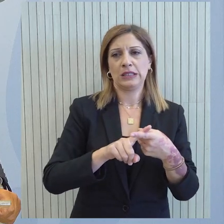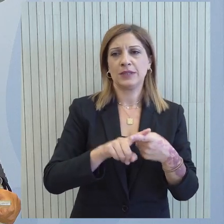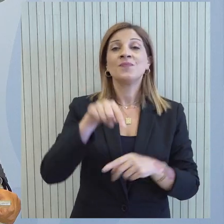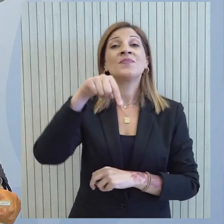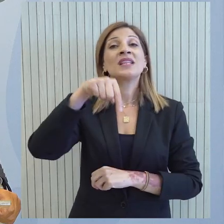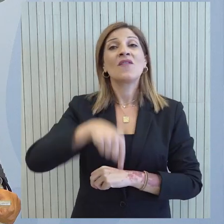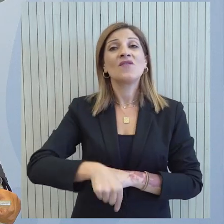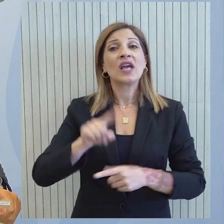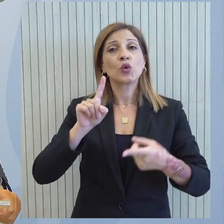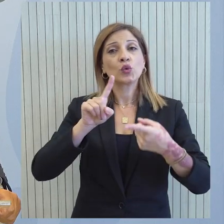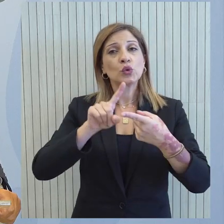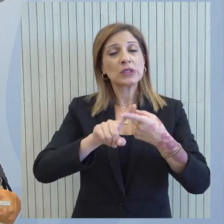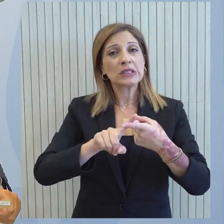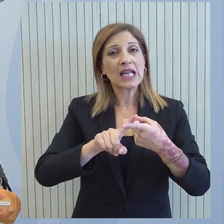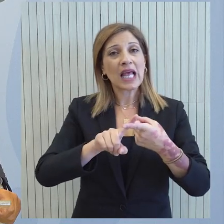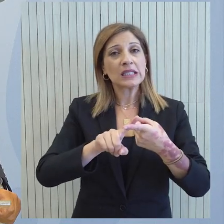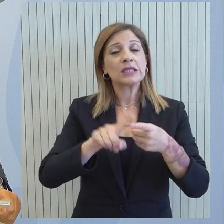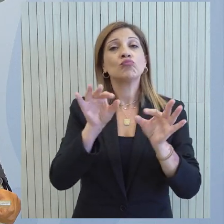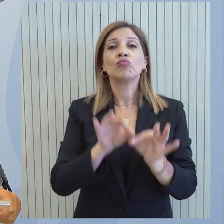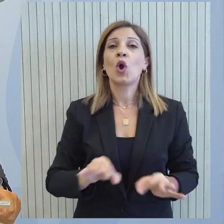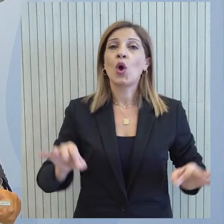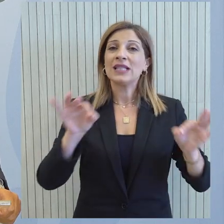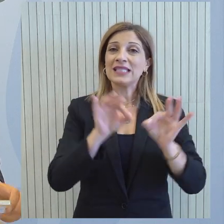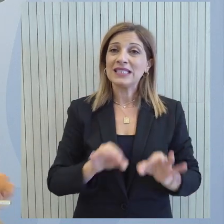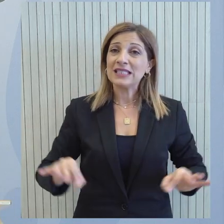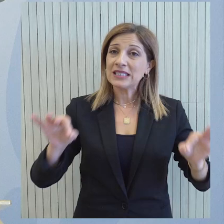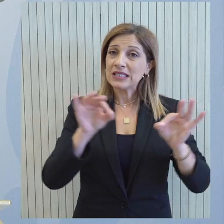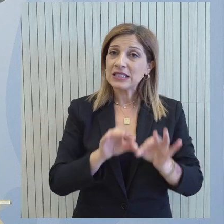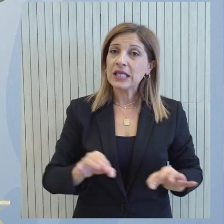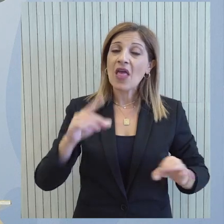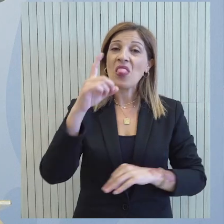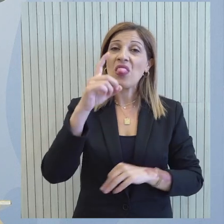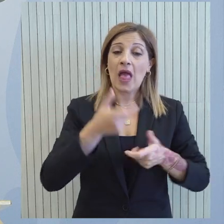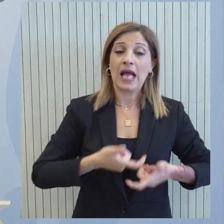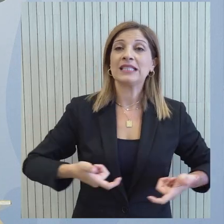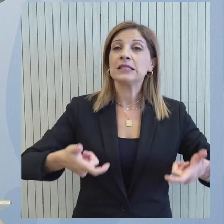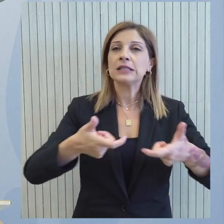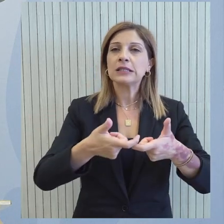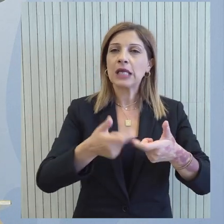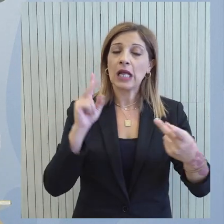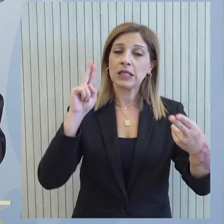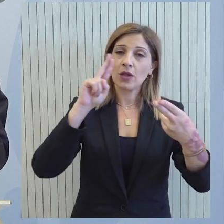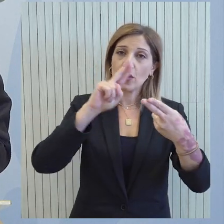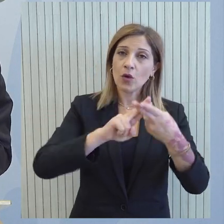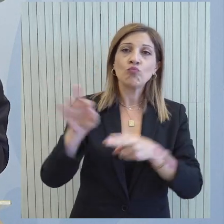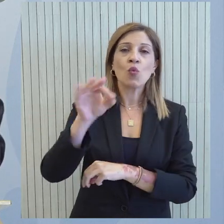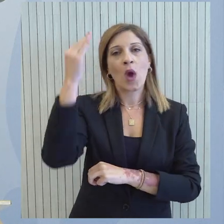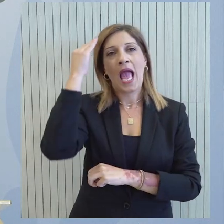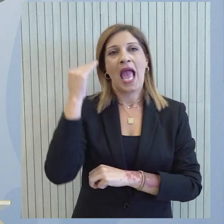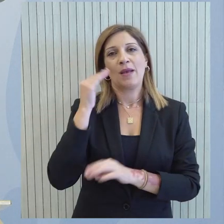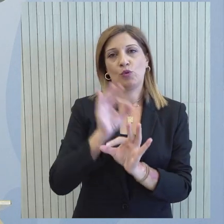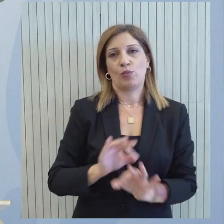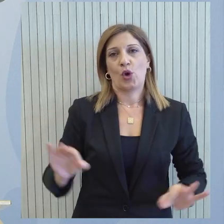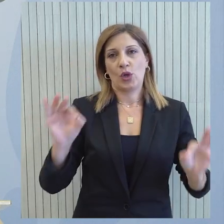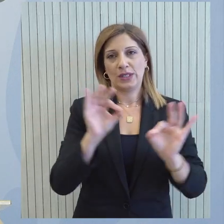Η φετινή συνάντηση προσφέρεται επίσης και για την προετοιμασία της Δέκατης Συνόδου Κορυφής που αναμένεται να πραγματοποιηθεί στην